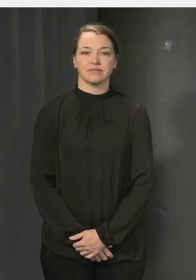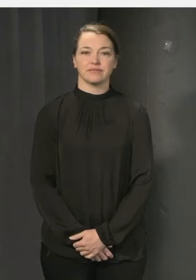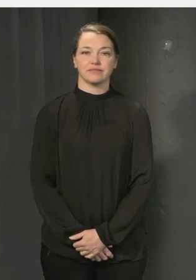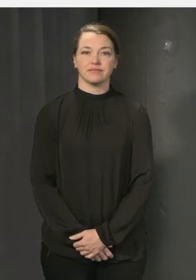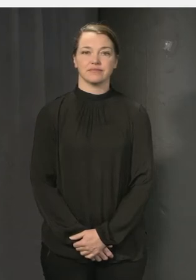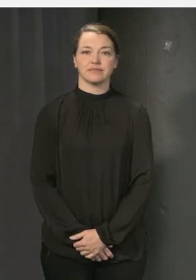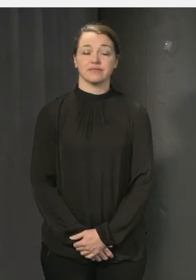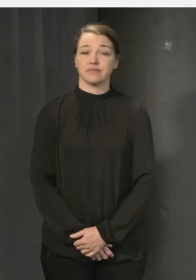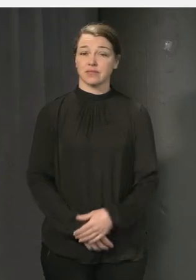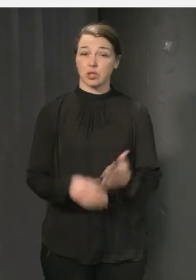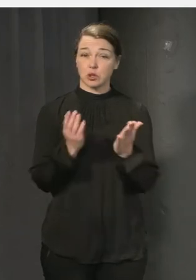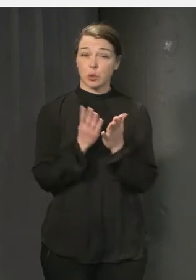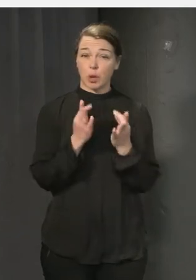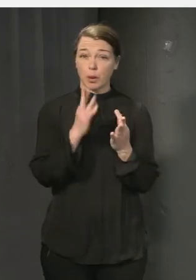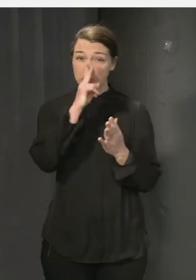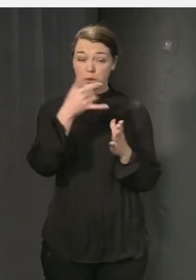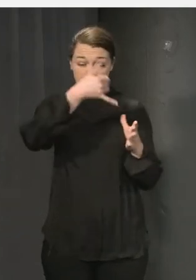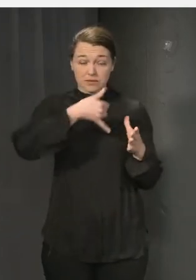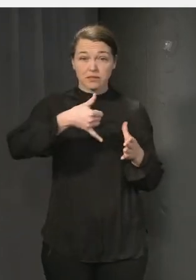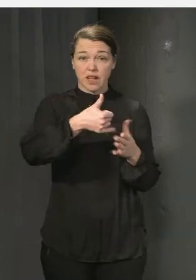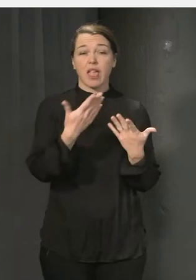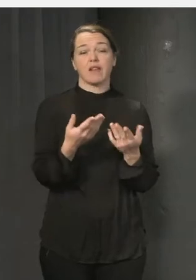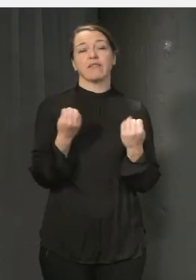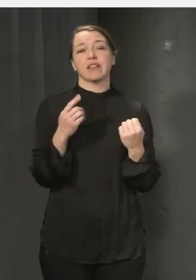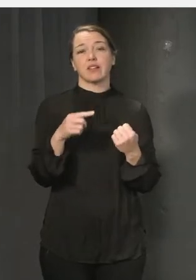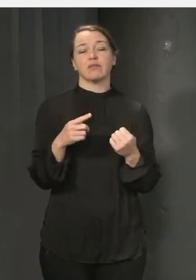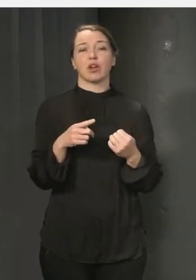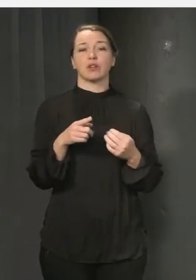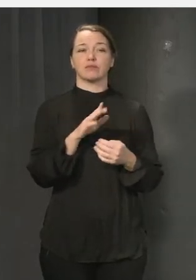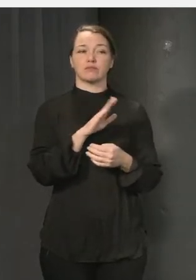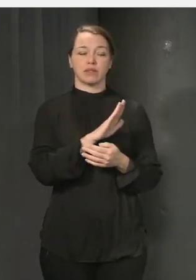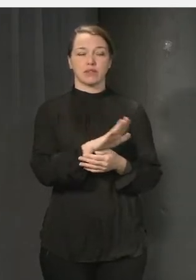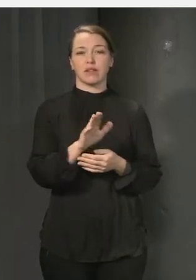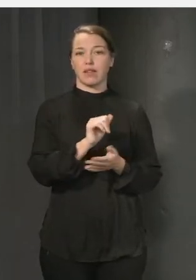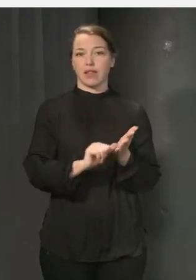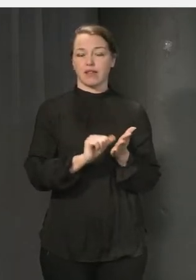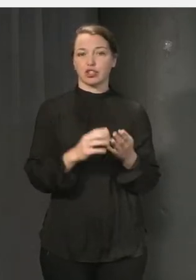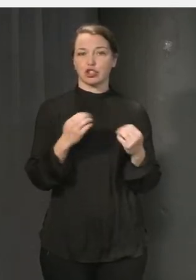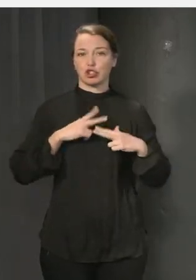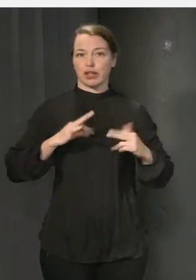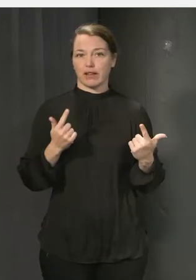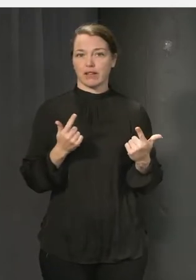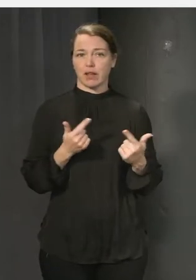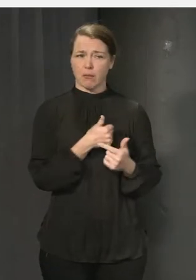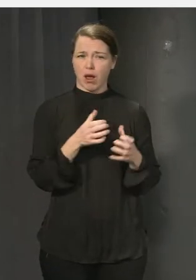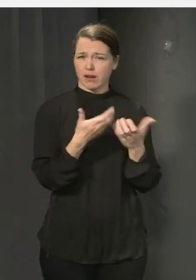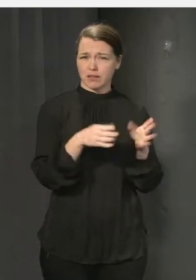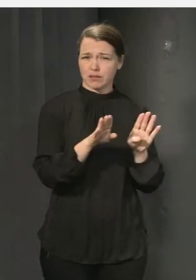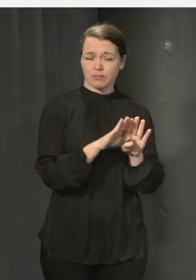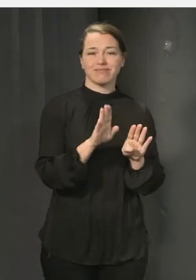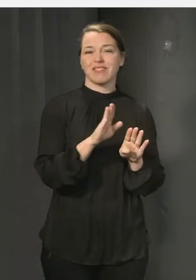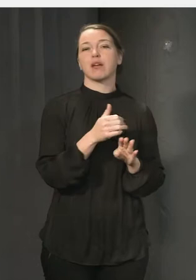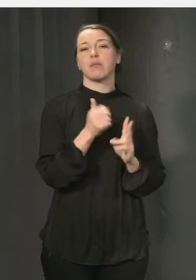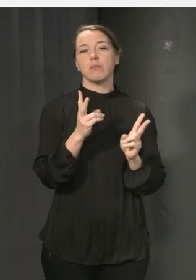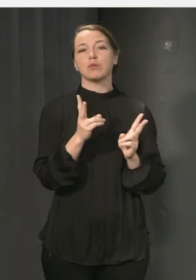Hur skolan är utformad spelar stor roll för tryggheten. Det handlar inte bara om klassrummet. Lika viktigt är hur det fungerar i